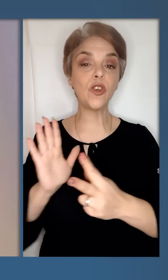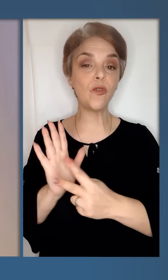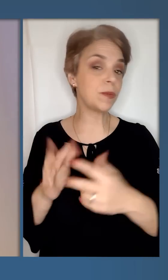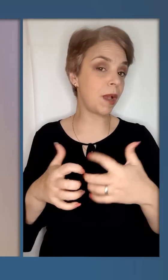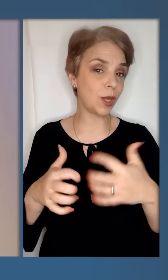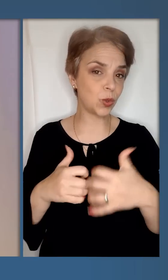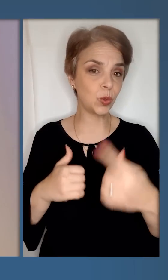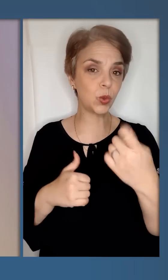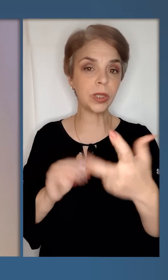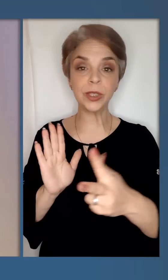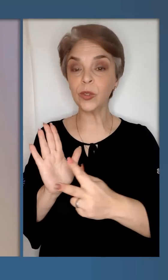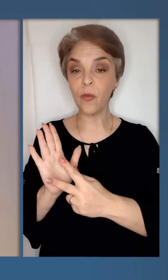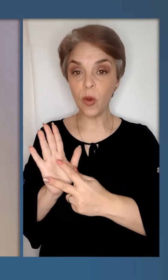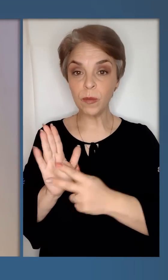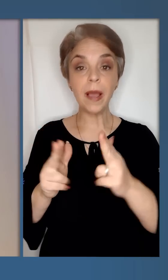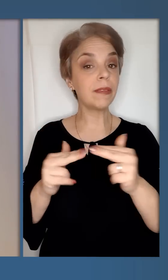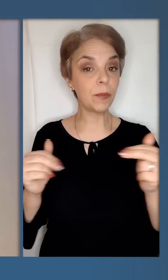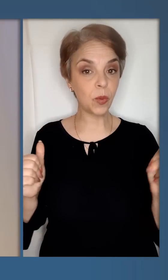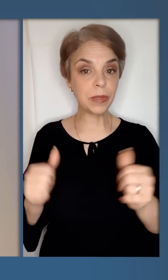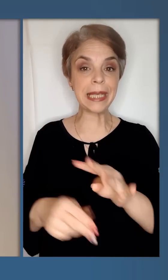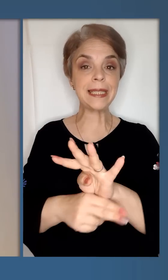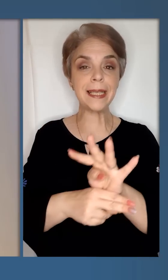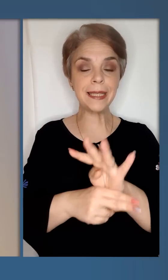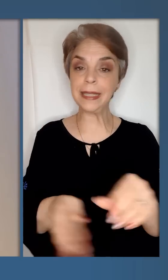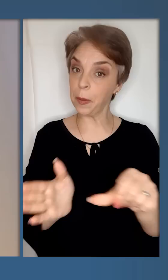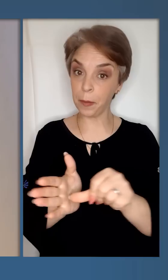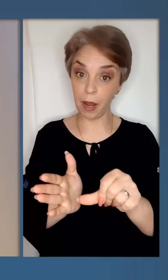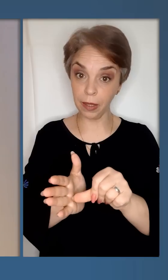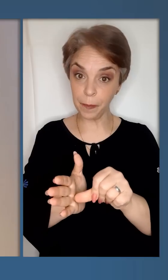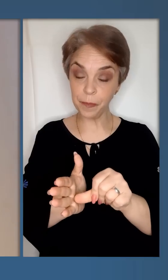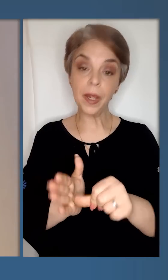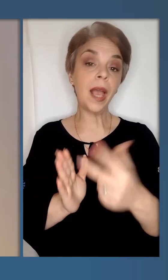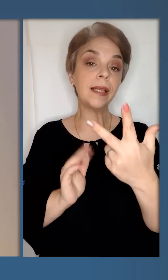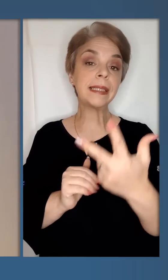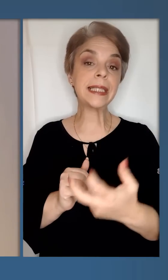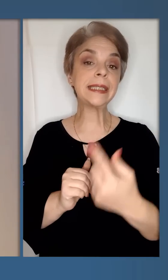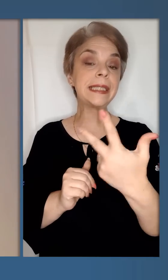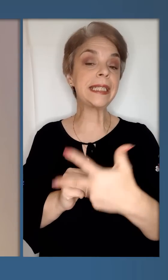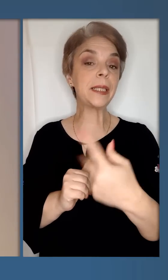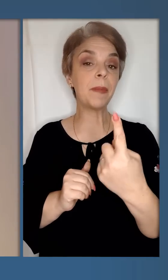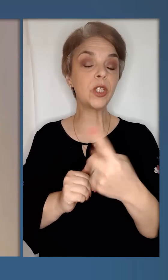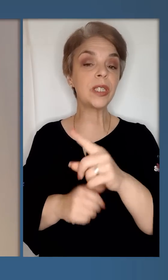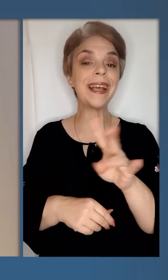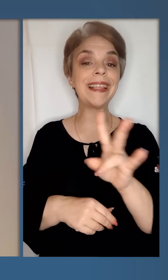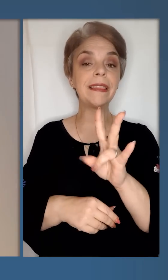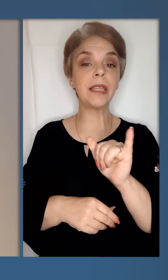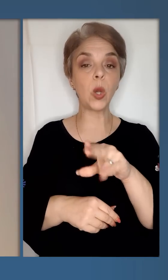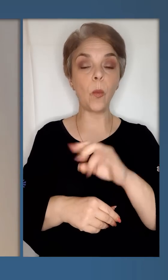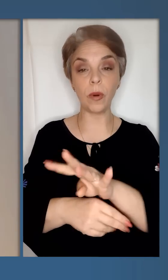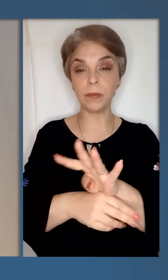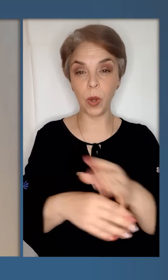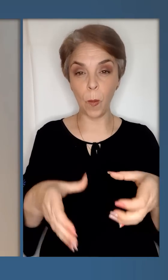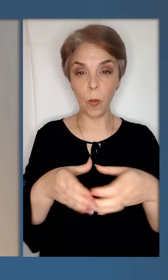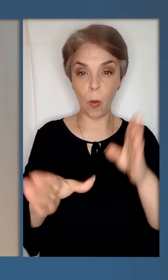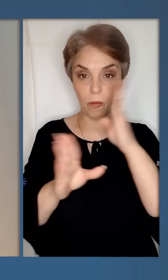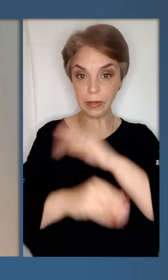208-ї Херсонської, 138-ї Дніпровської зенітних ракетних бригах, 301-го Нікопольського зенітного ракетного